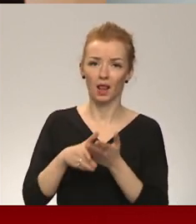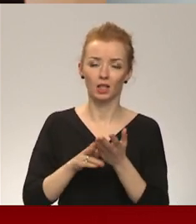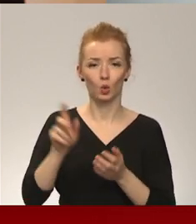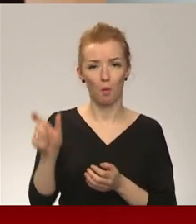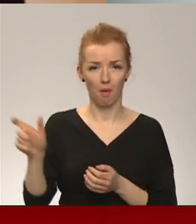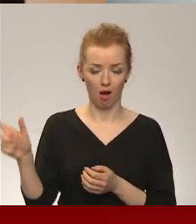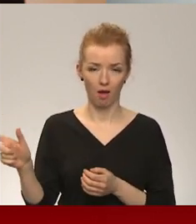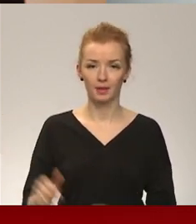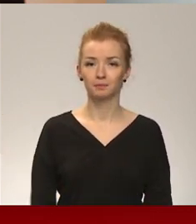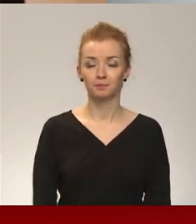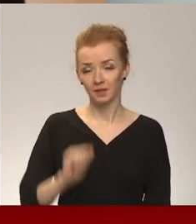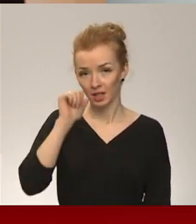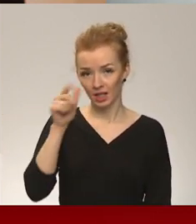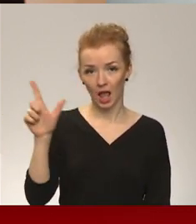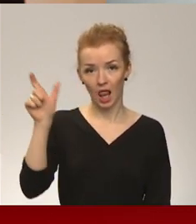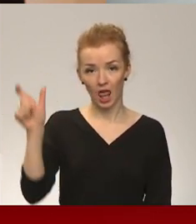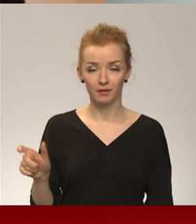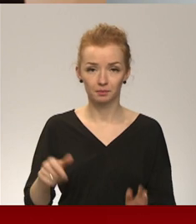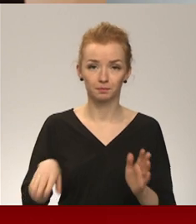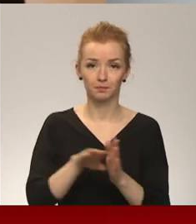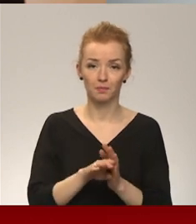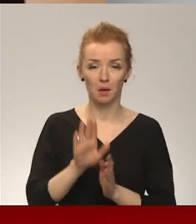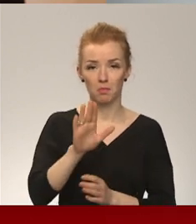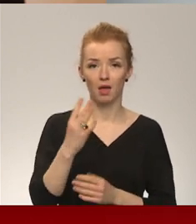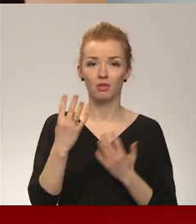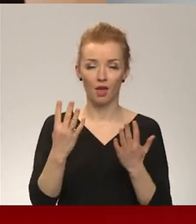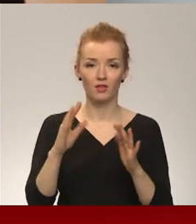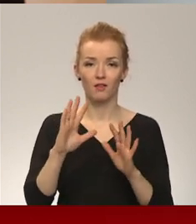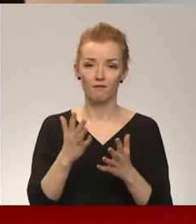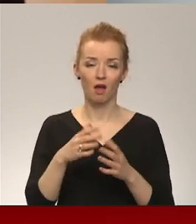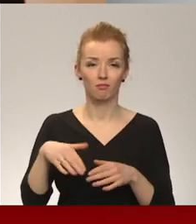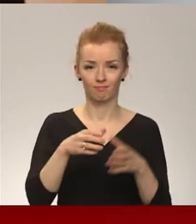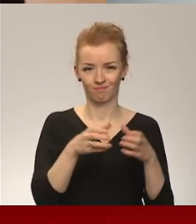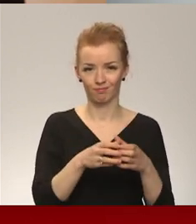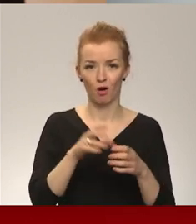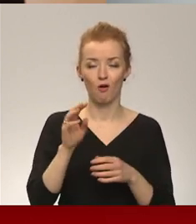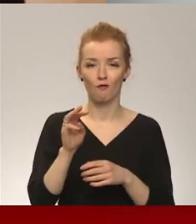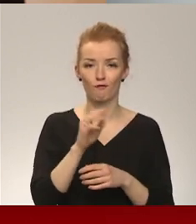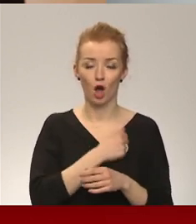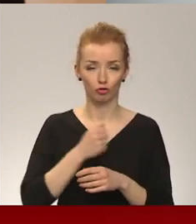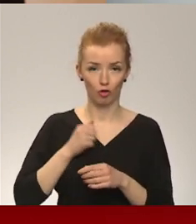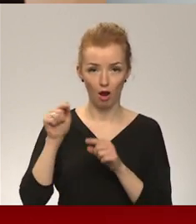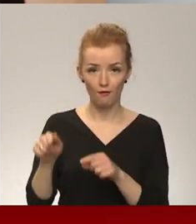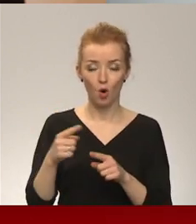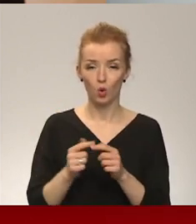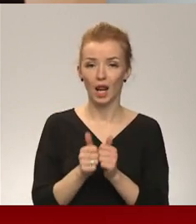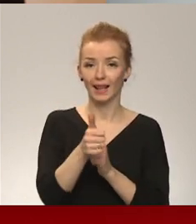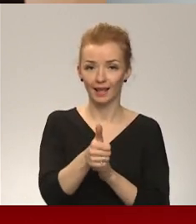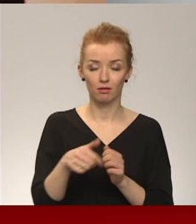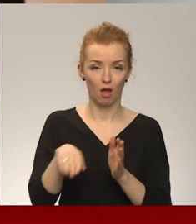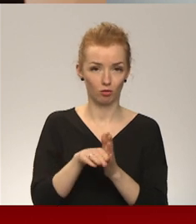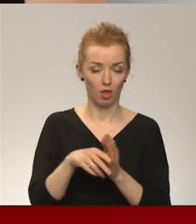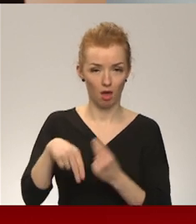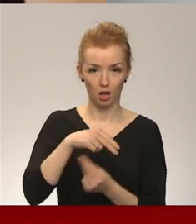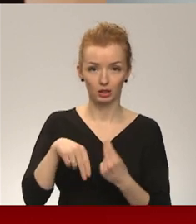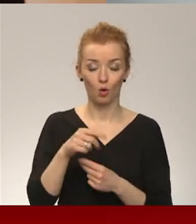prezidents. Rīt valsts prezidents piedalīsies B9, jeb NATO austrum flanga samitā Varšavā, kā arī visu NATO līderu ārkārtas sanāksmē. Levits pauž,